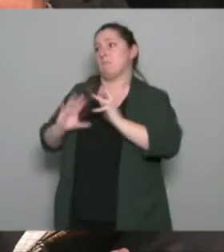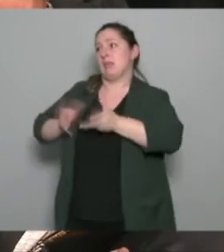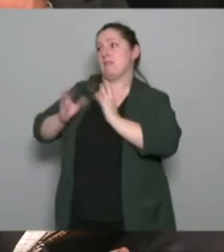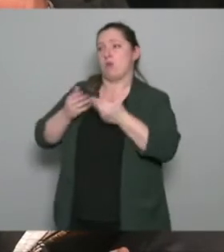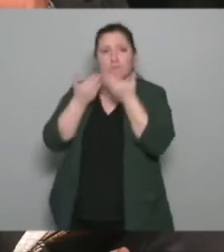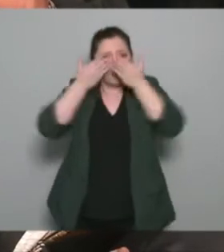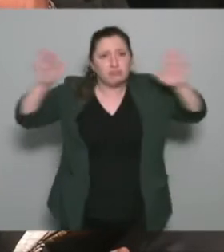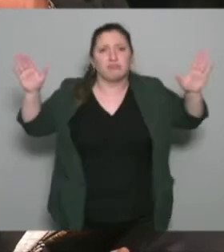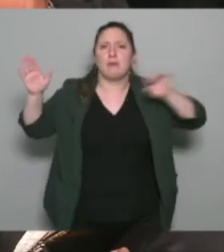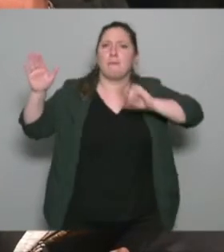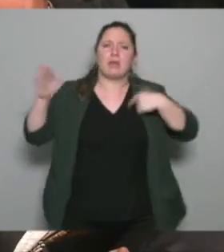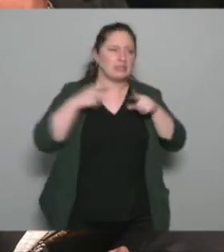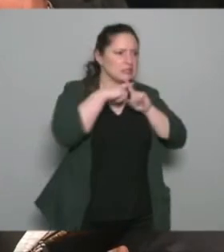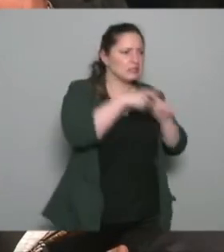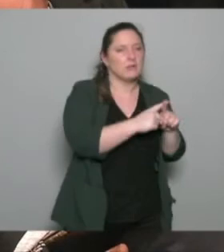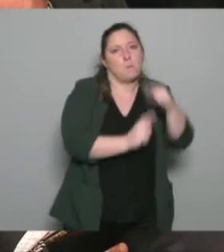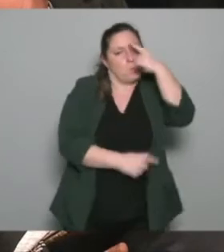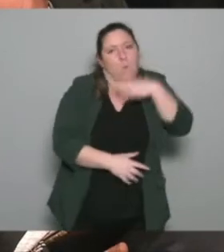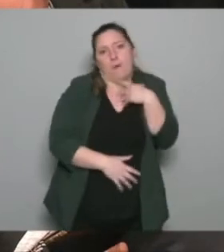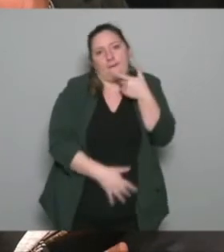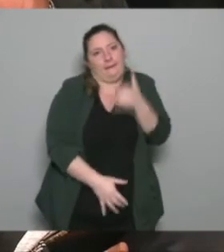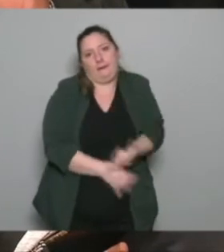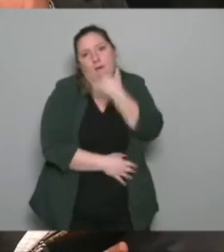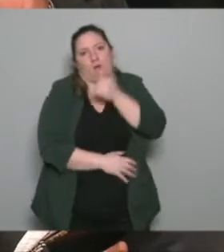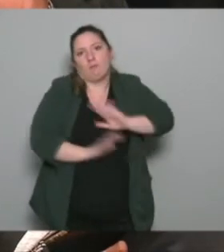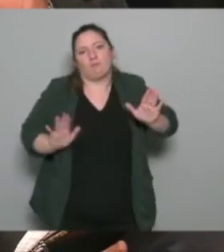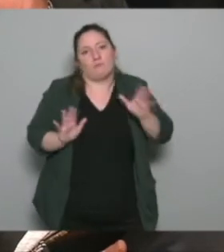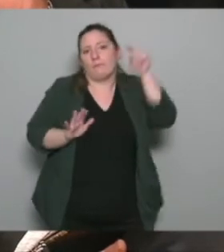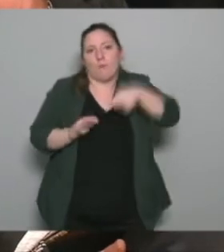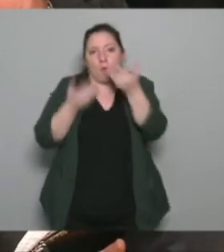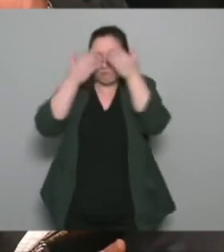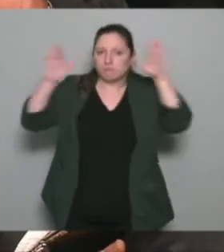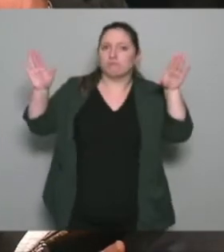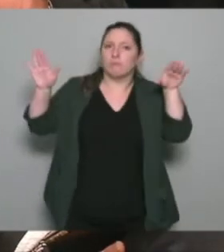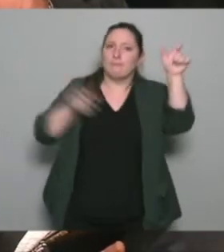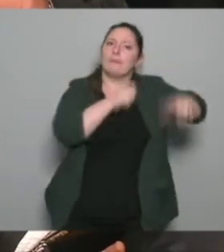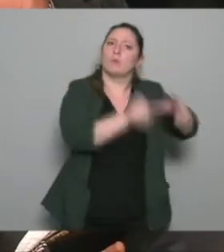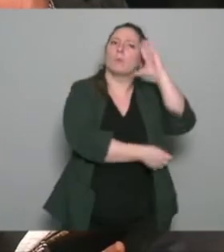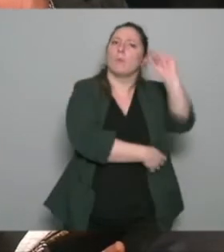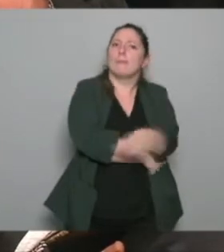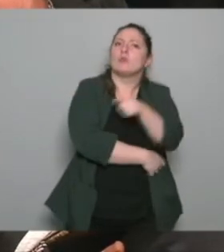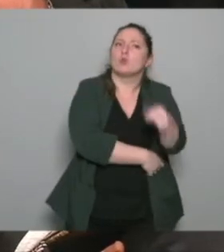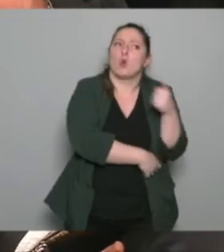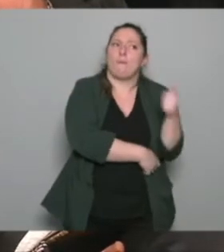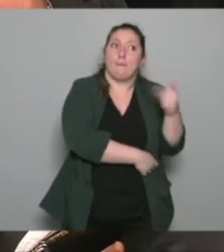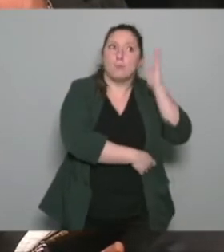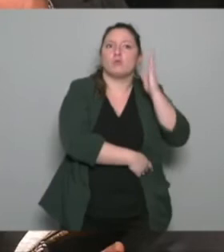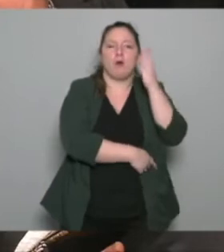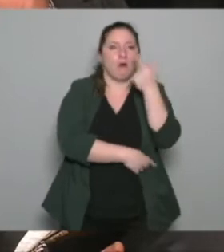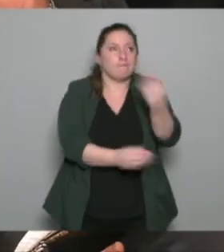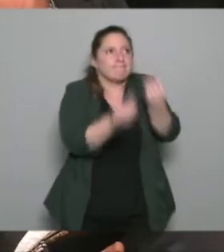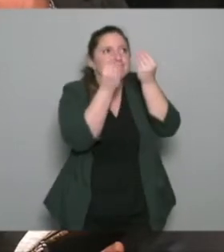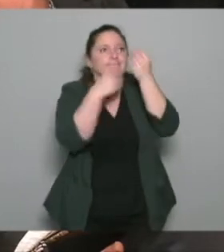'elles soient réservées uniquement aux professionnels c'est une erreur il faut à la fois qu'elles soient destinées aux professionnels parce que bien évidemment les professionnels ont besoin de se former